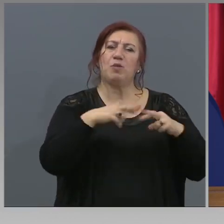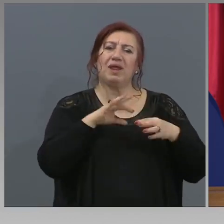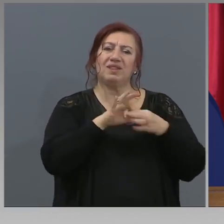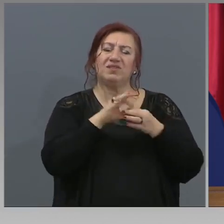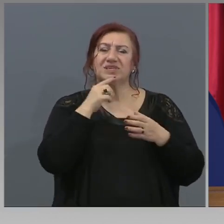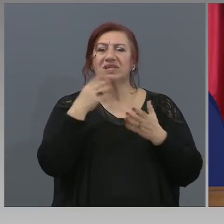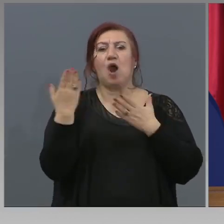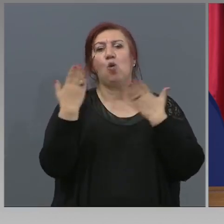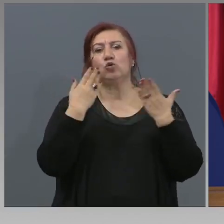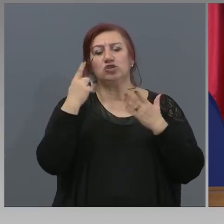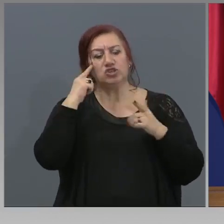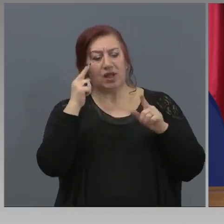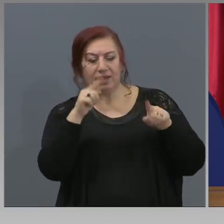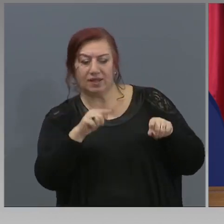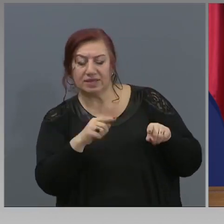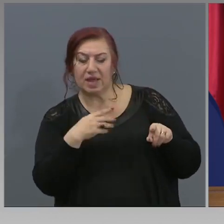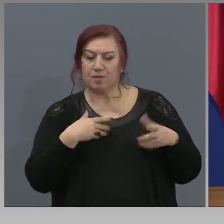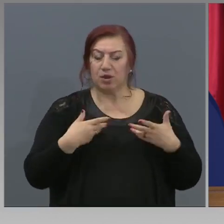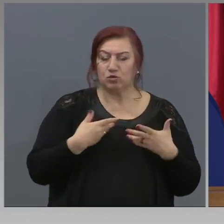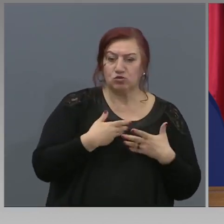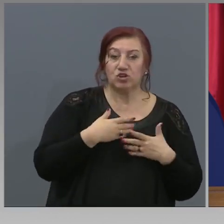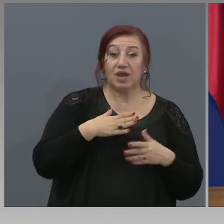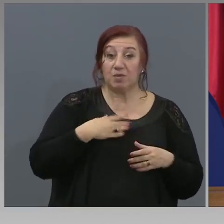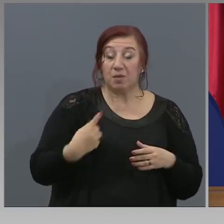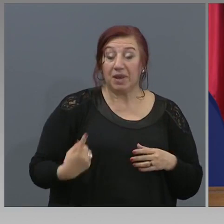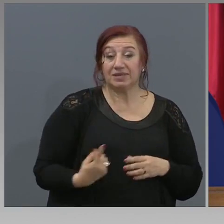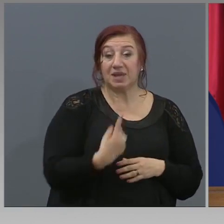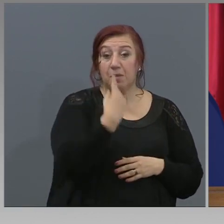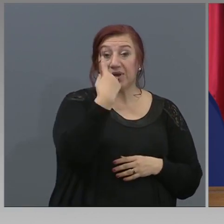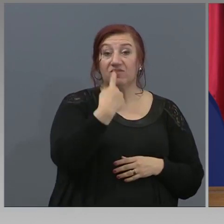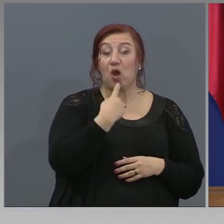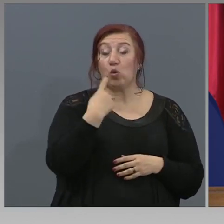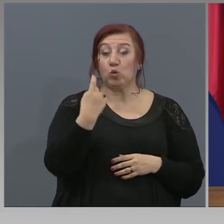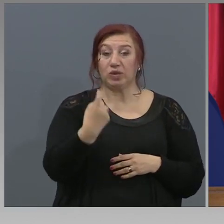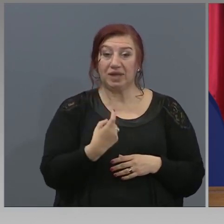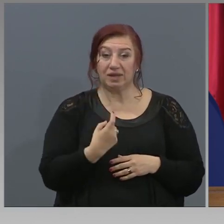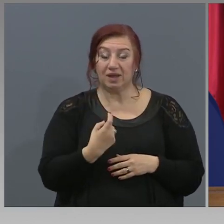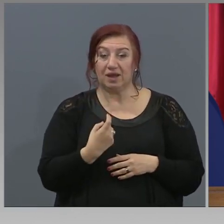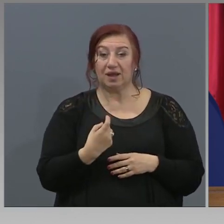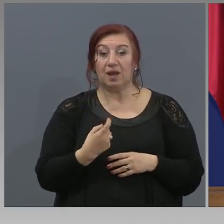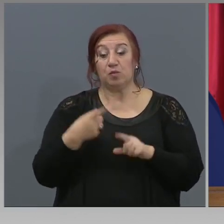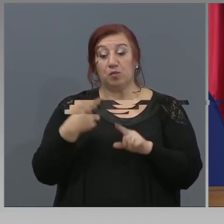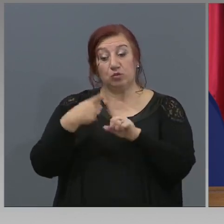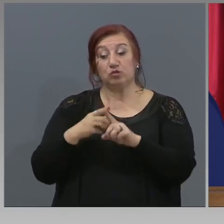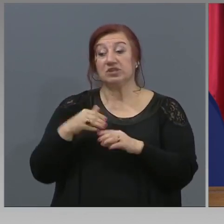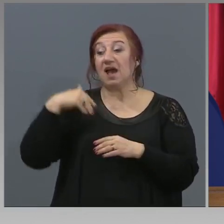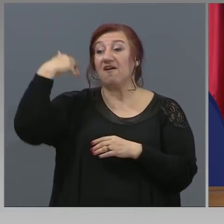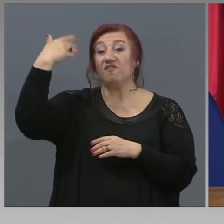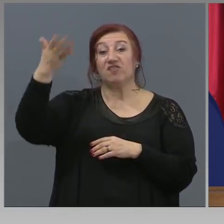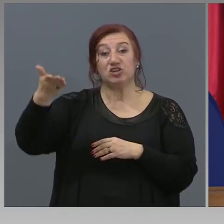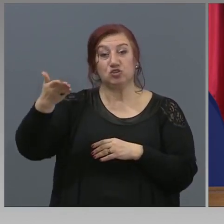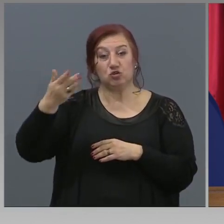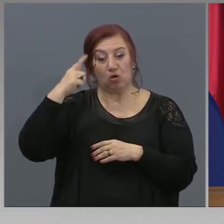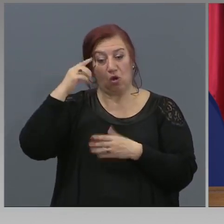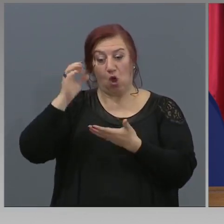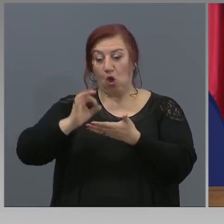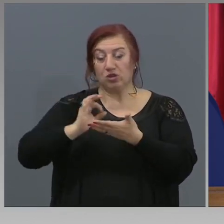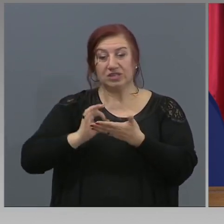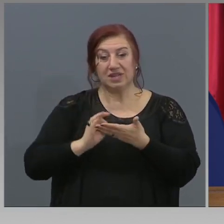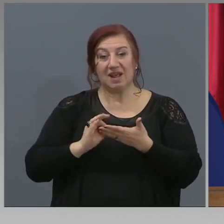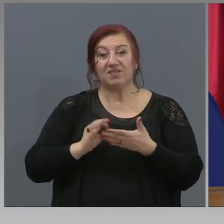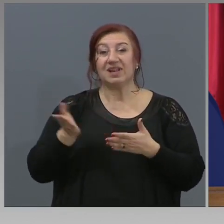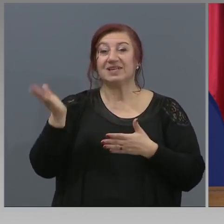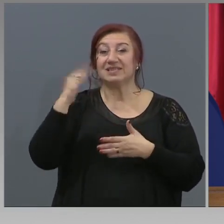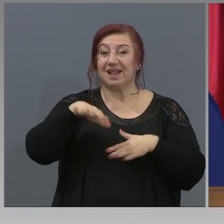имаме за първа година и външно оценяване след десети клас по чуш